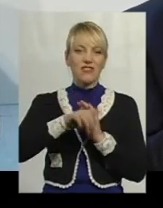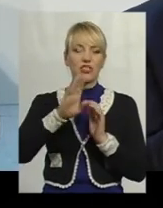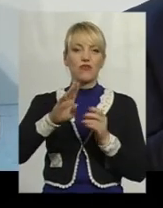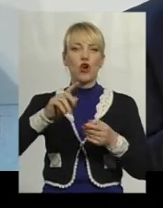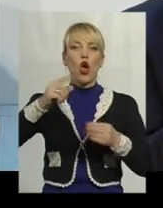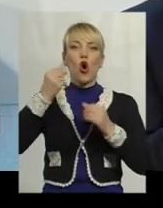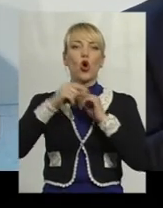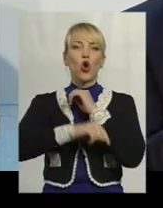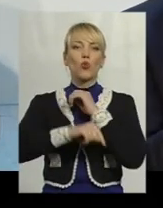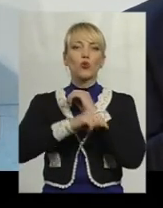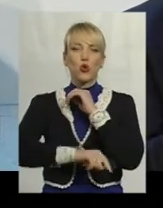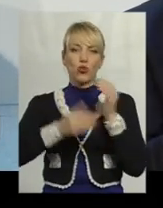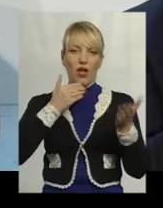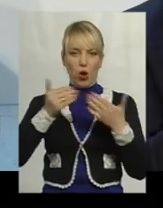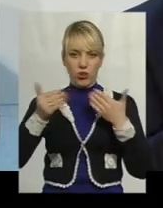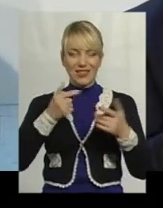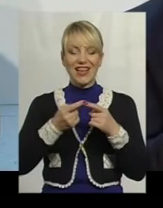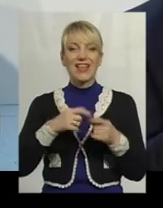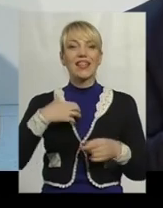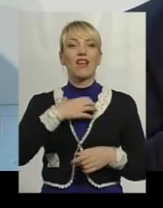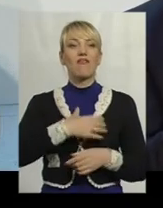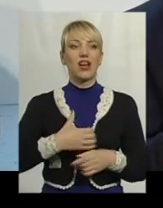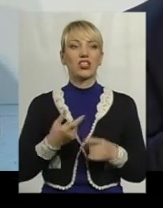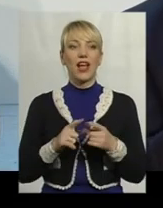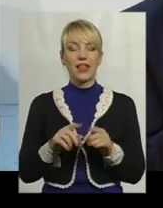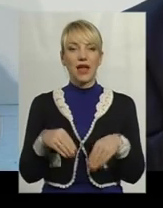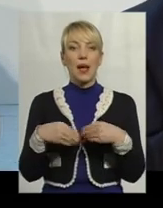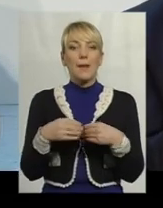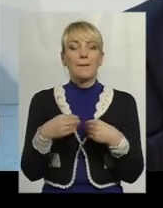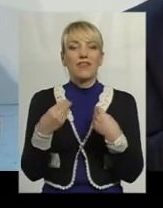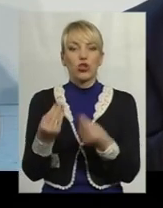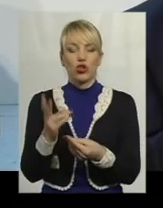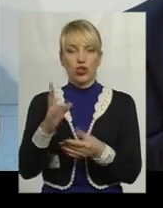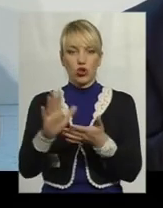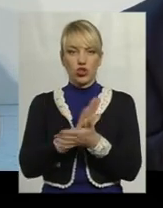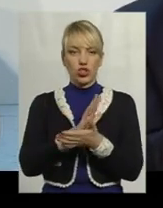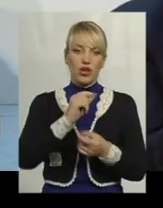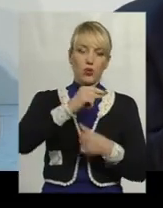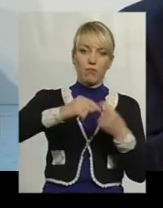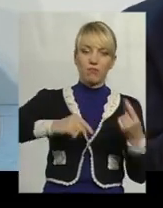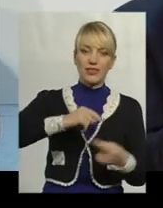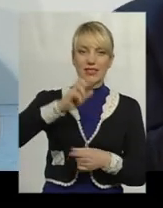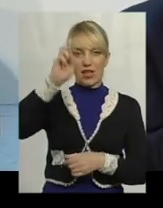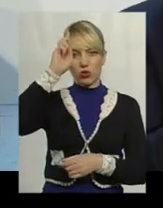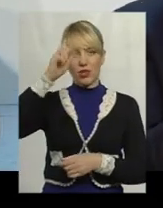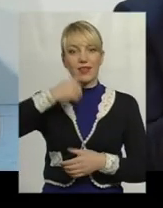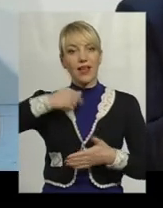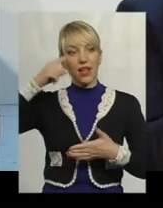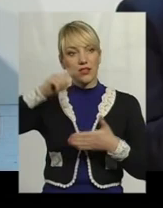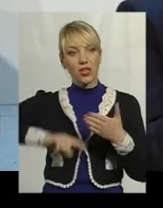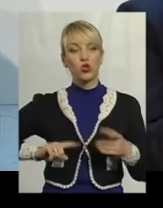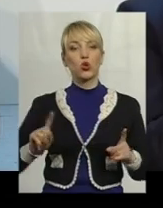дуже важливо. Це веде до очищення як бізнесу, так і державства. І я надеюсь, що